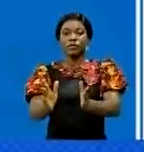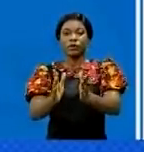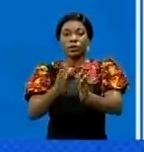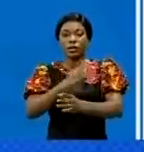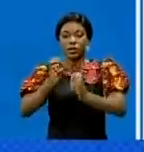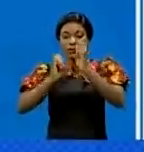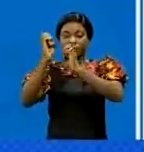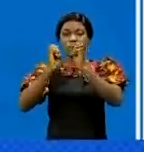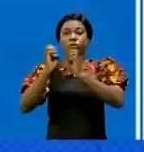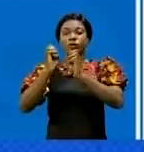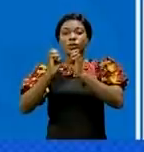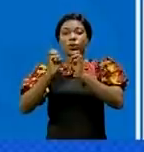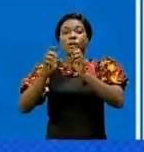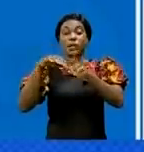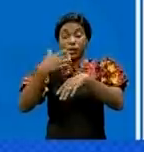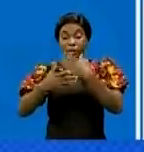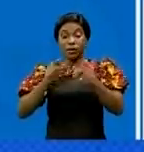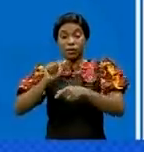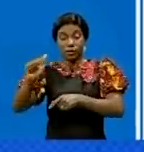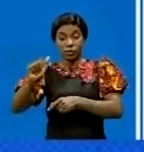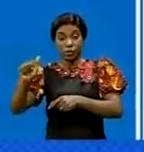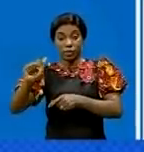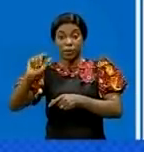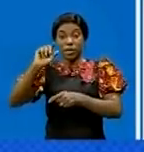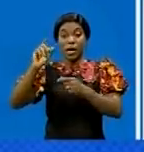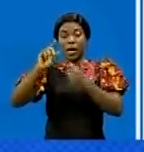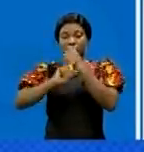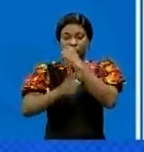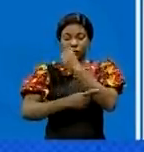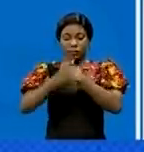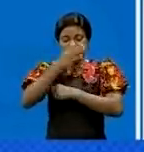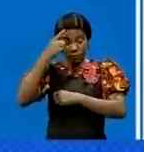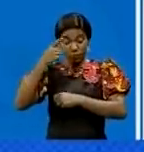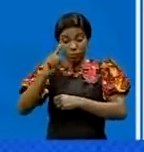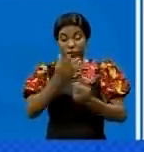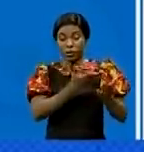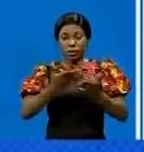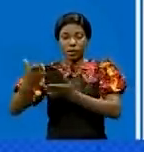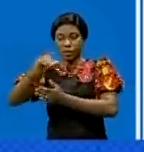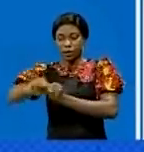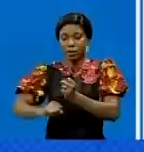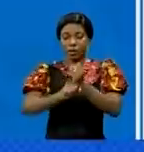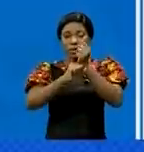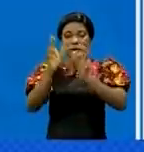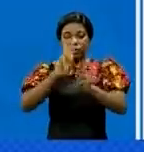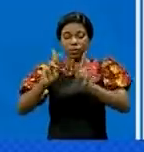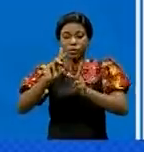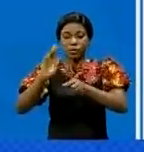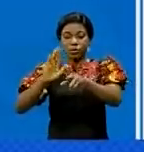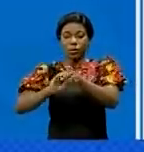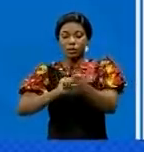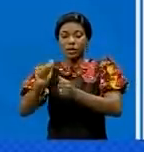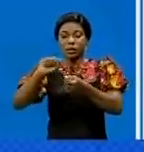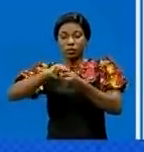'évaluation qu'il a effectuée à Goma pour apporter l'appui aux populations qui ont été touchées par les